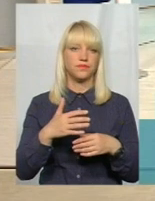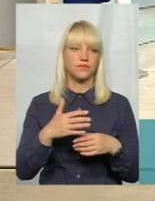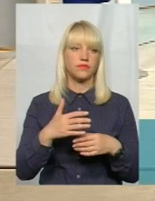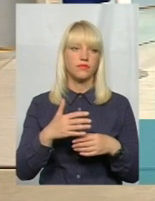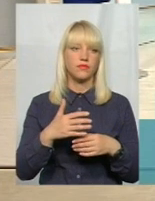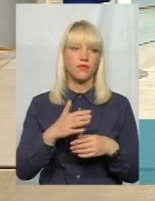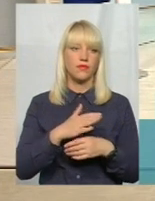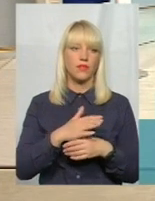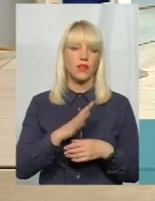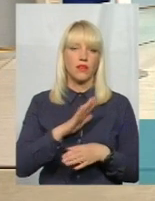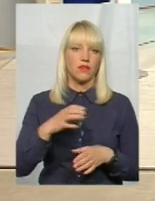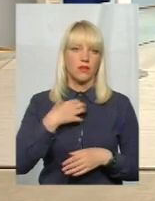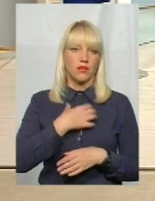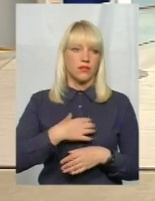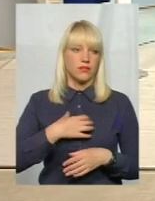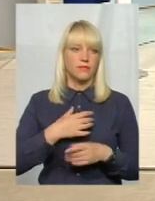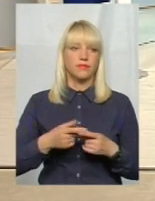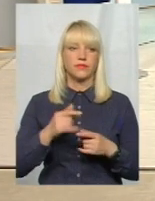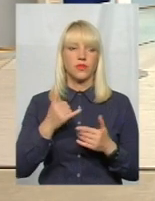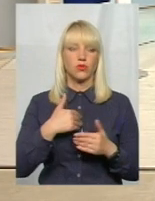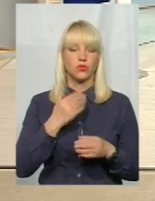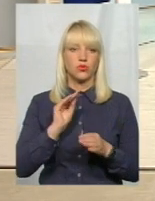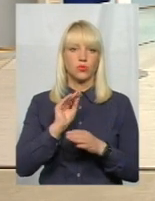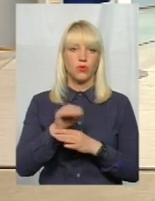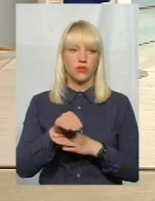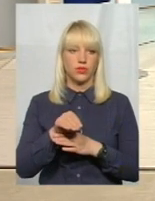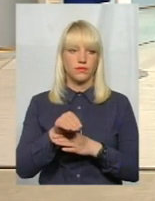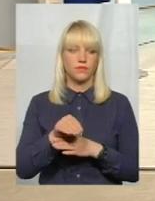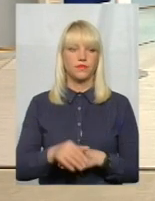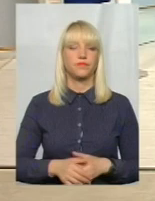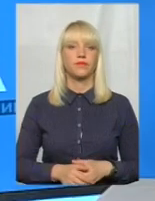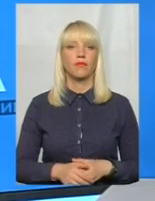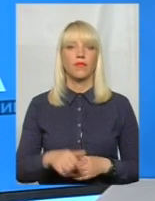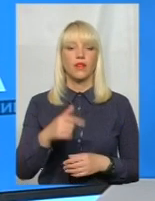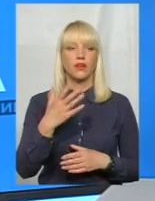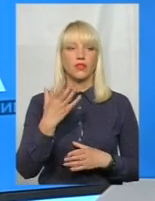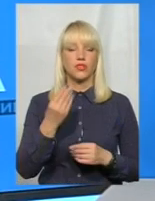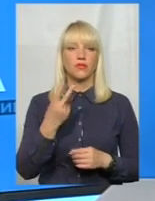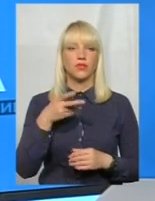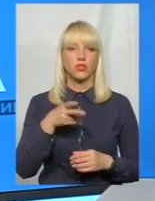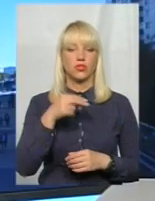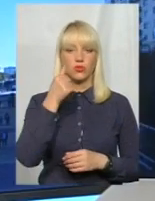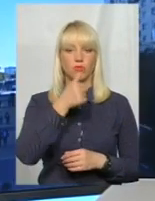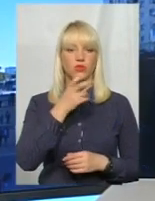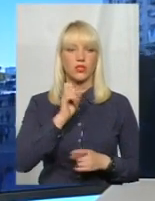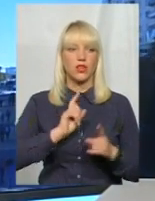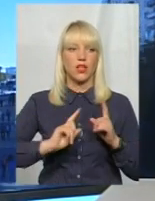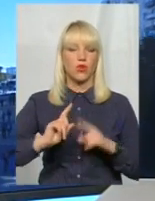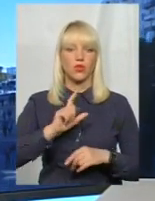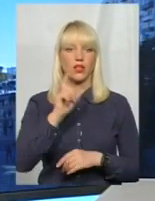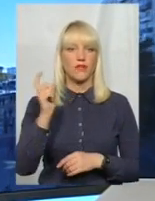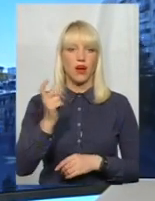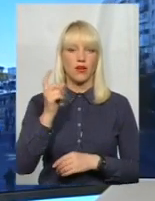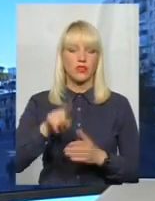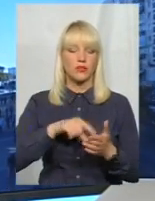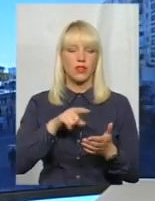Я хотів би доповнити, трішки висловити свою власну точку зору. Я ще в 2000 році на Раді в Харкові з